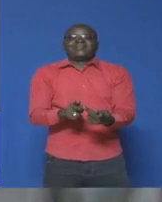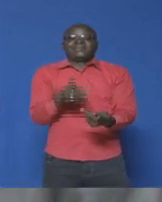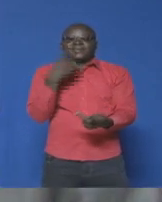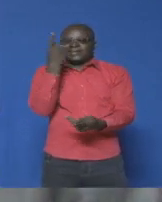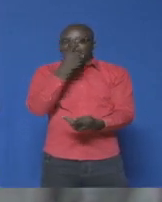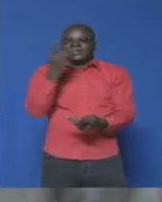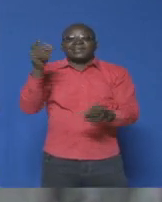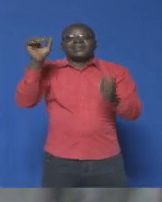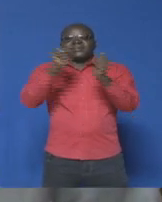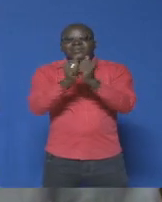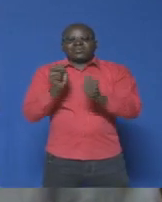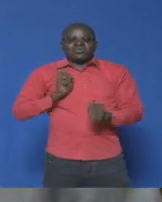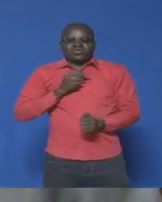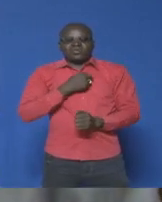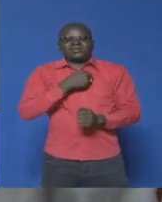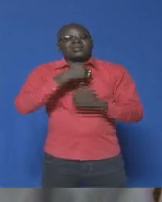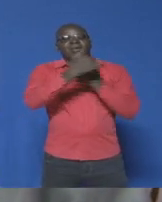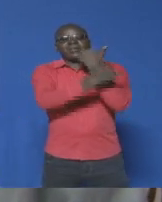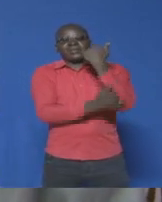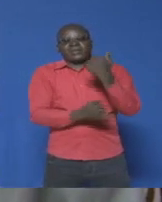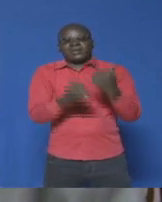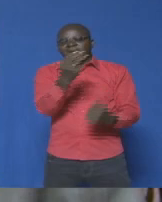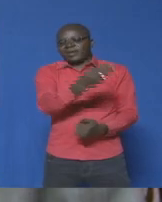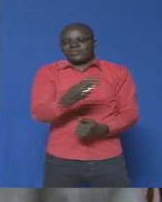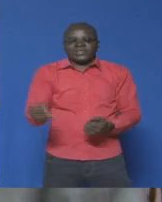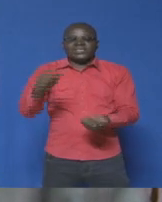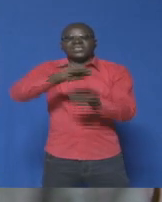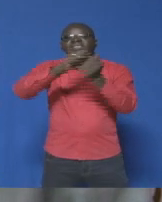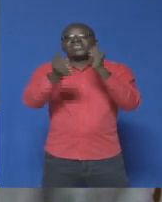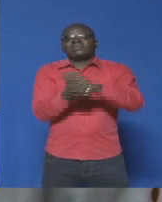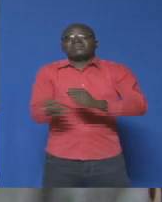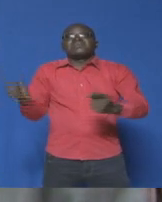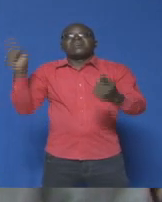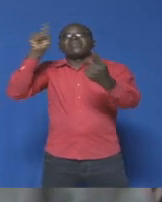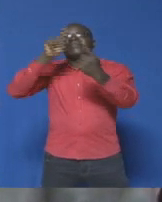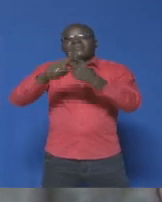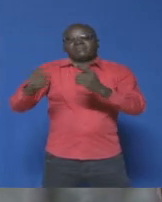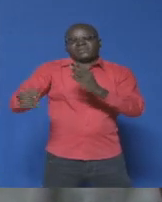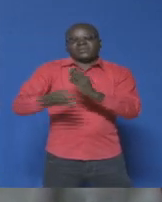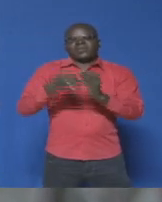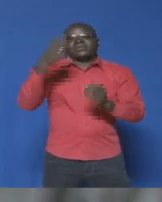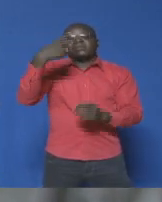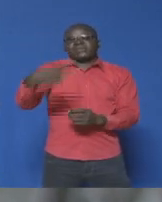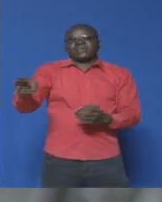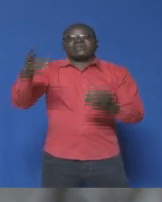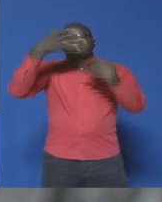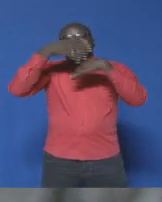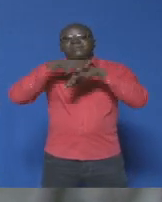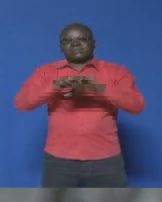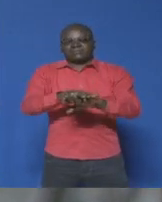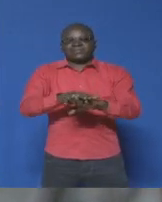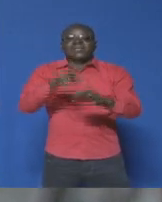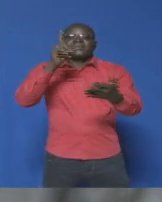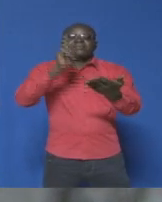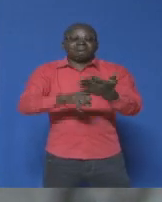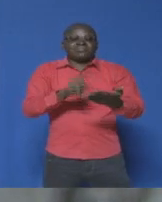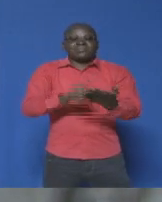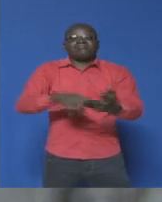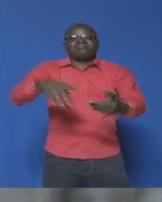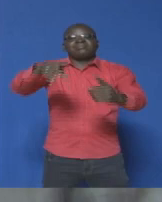de notre pays en matière de transition vers une économie verte et inclusive. Ce dialogue en particulier